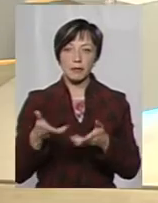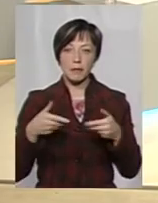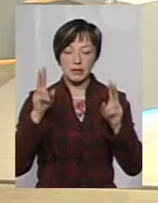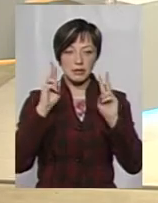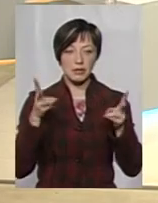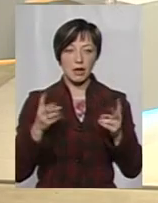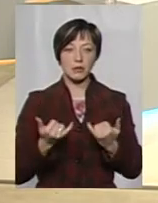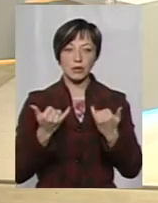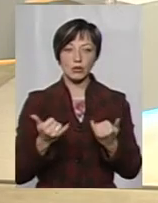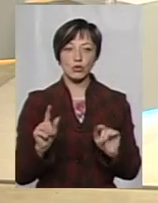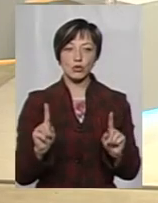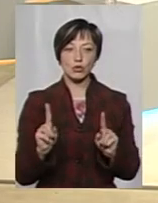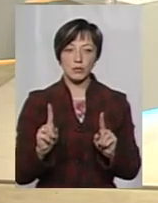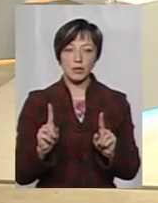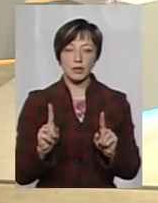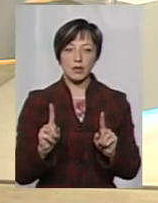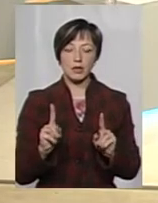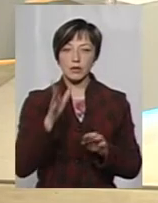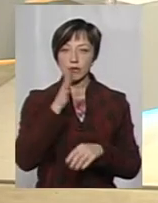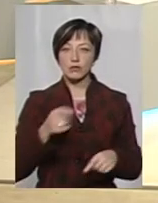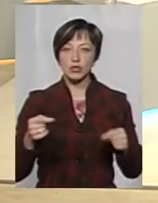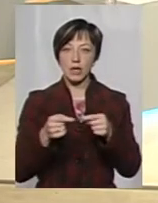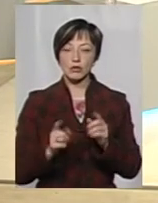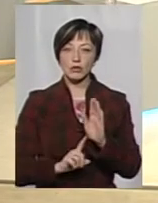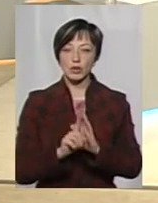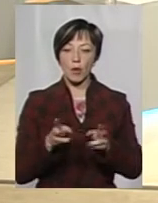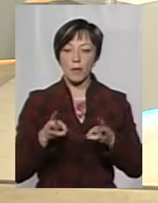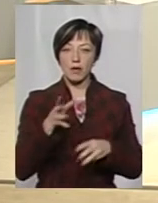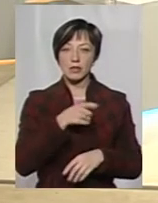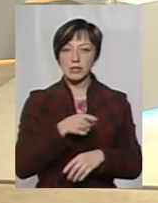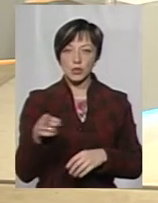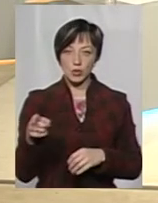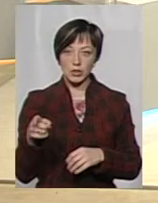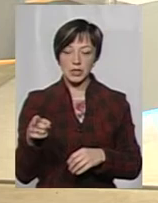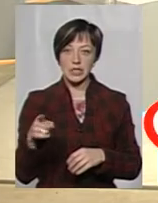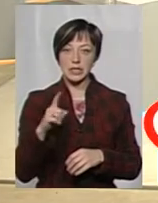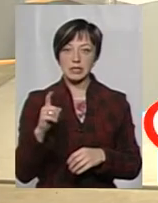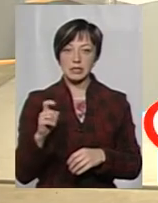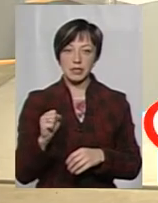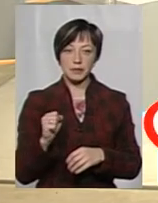не знаємо. Для того, щоб вчасно розпочався опальний сезон, за